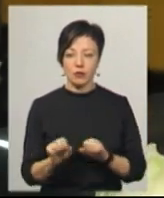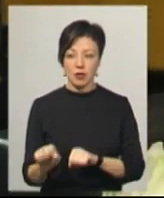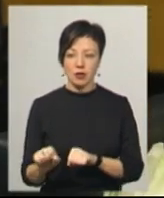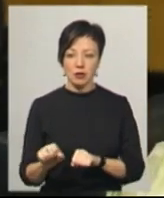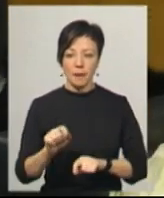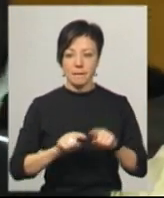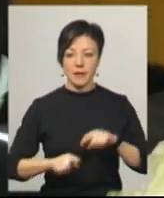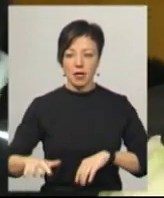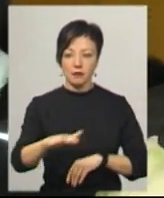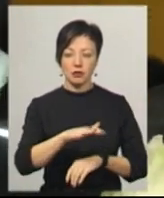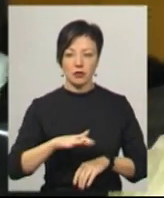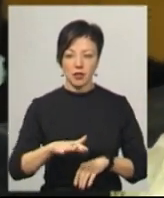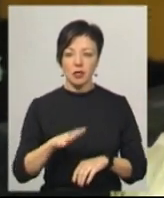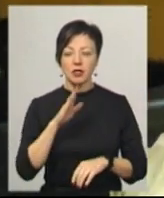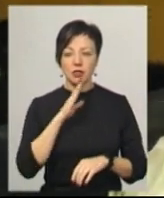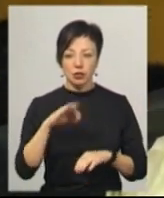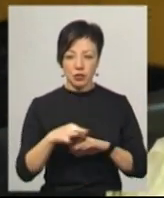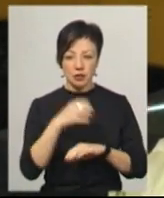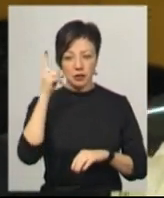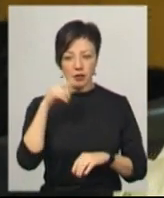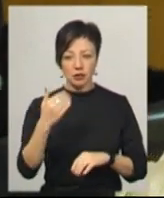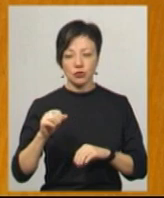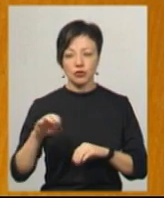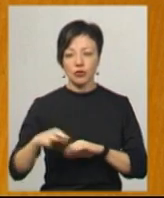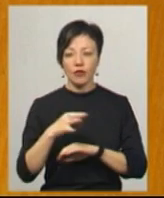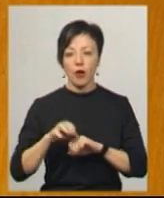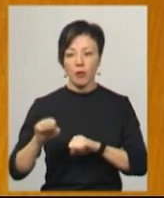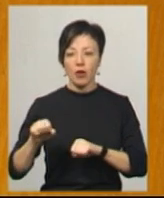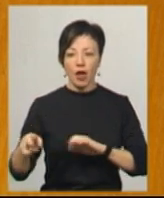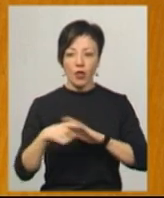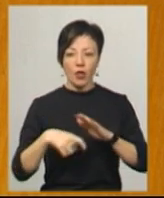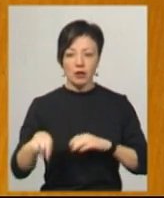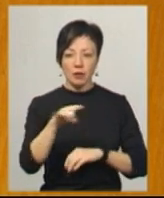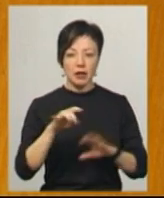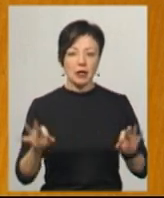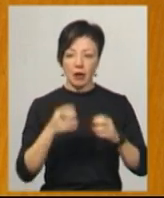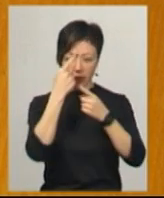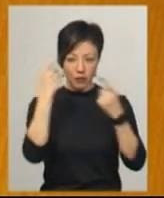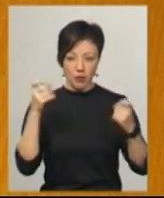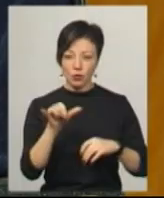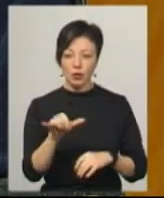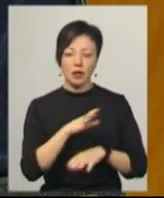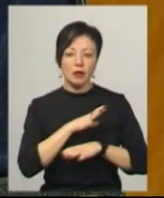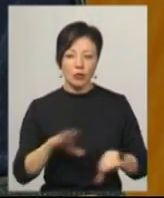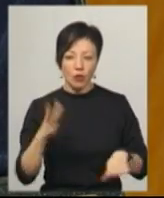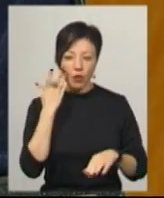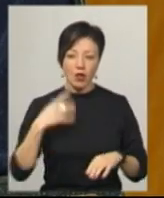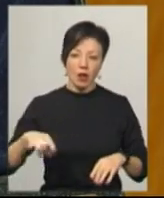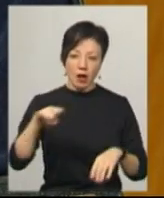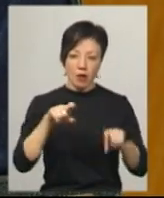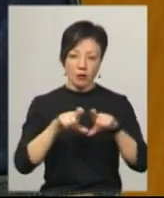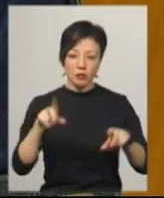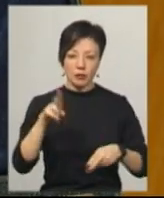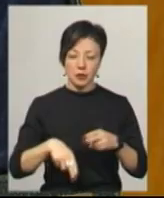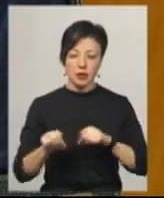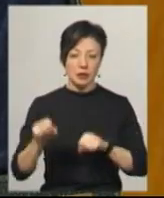батьківщини. За словами Людмили, вона знала, що її чоловік обороняє Донецький аеропорт. Та каже, більше ніякої інформації в неї не було. І коли Литовище припинили